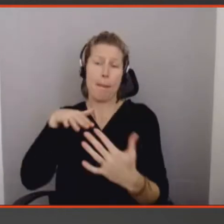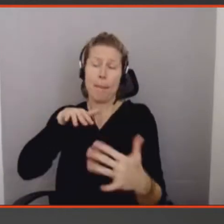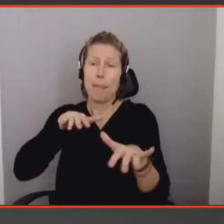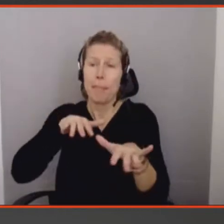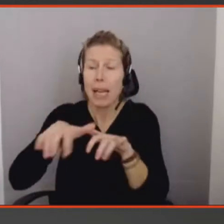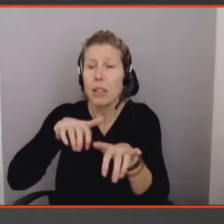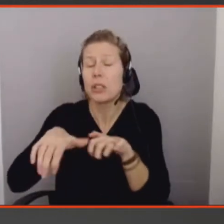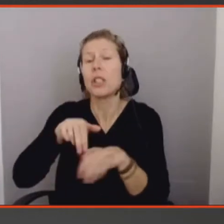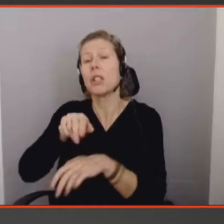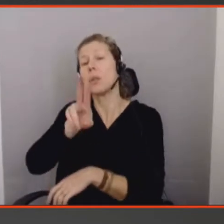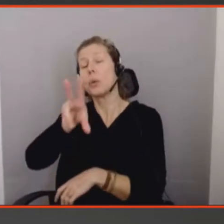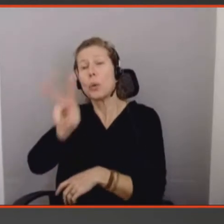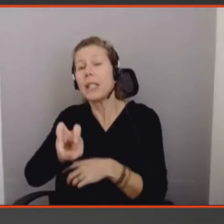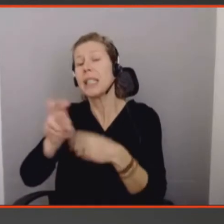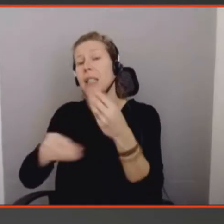leur possession digitale